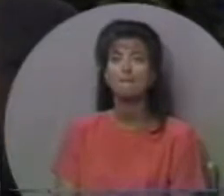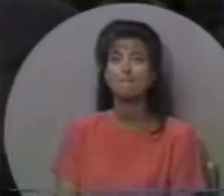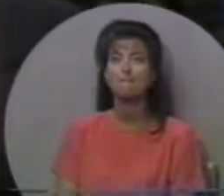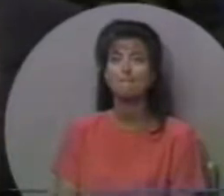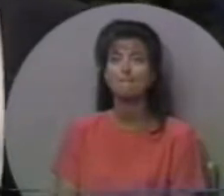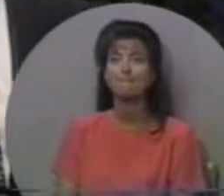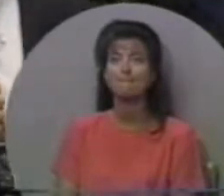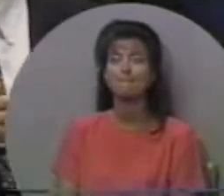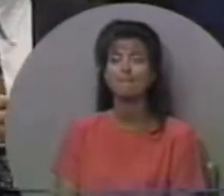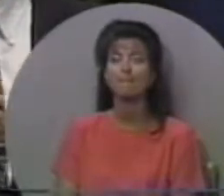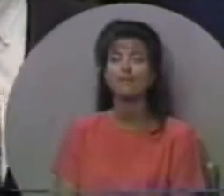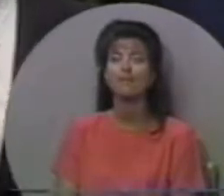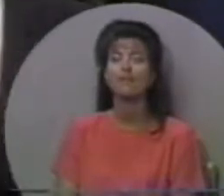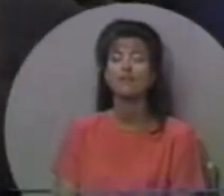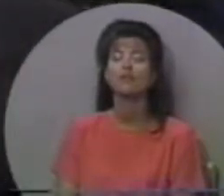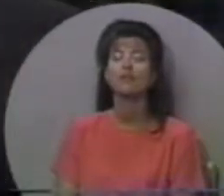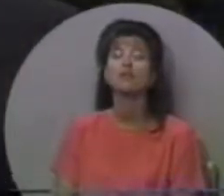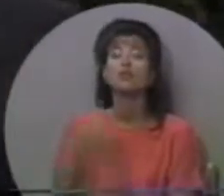підмоги.